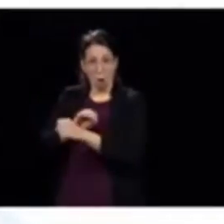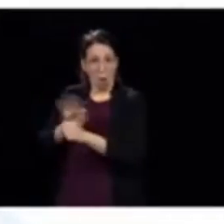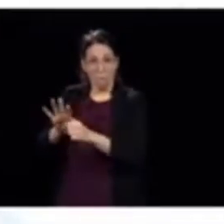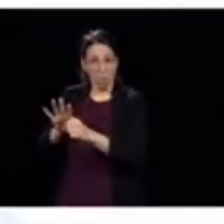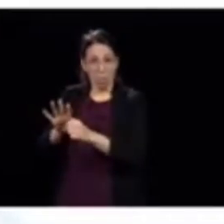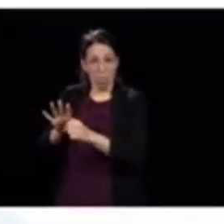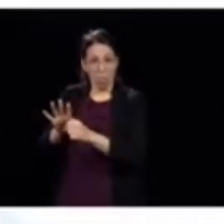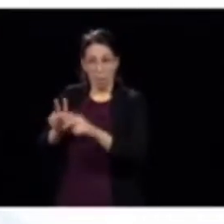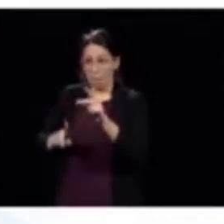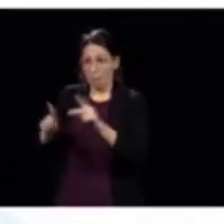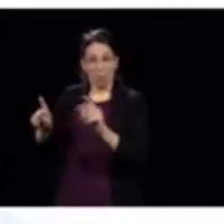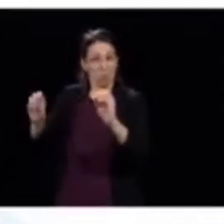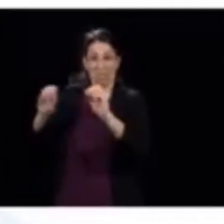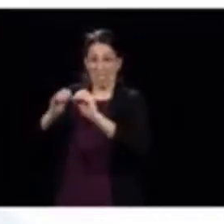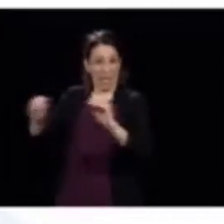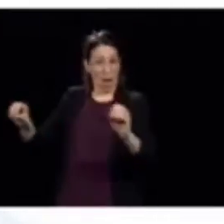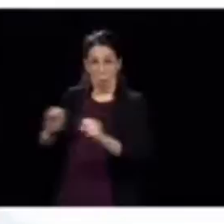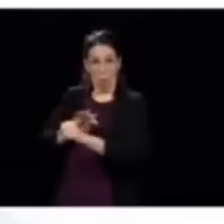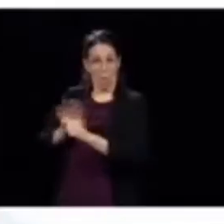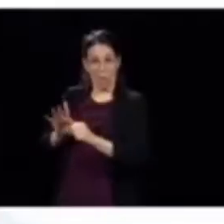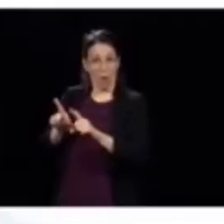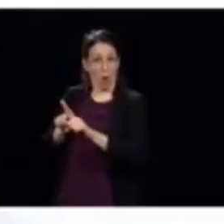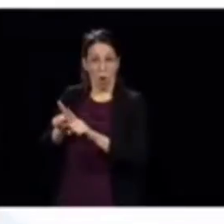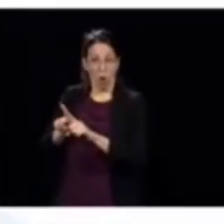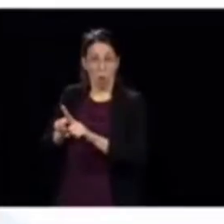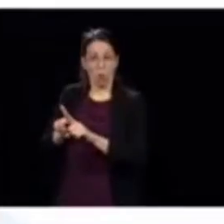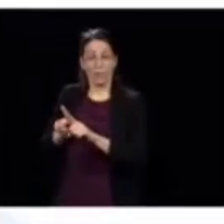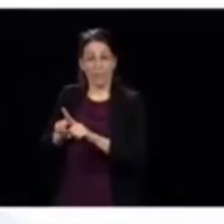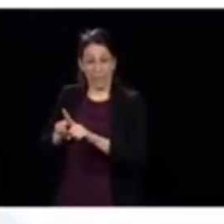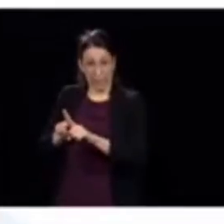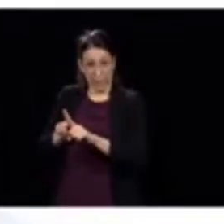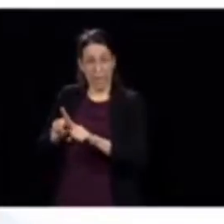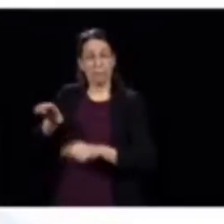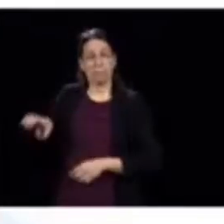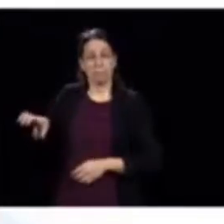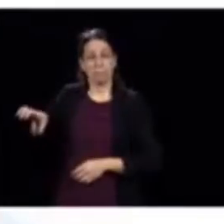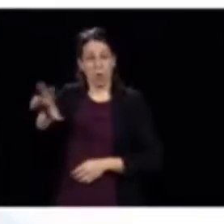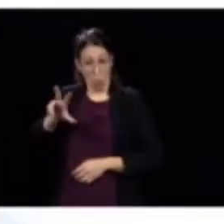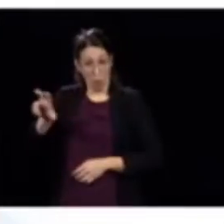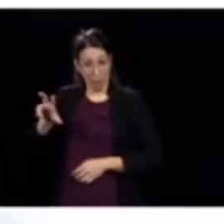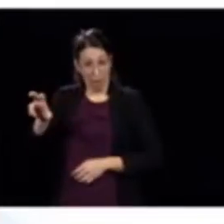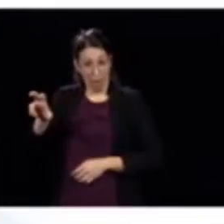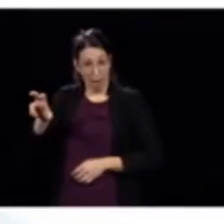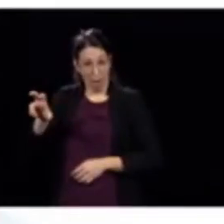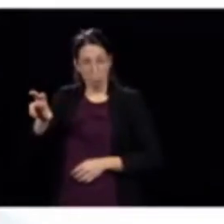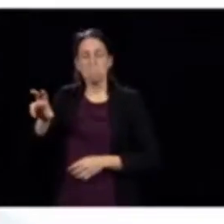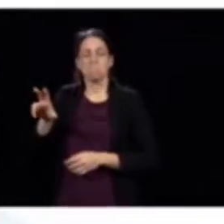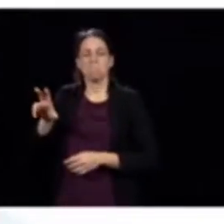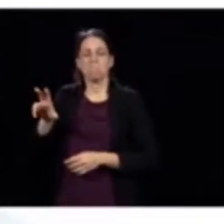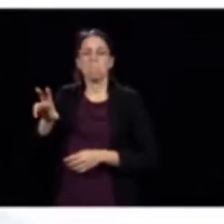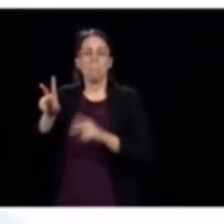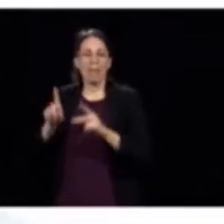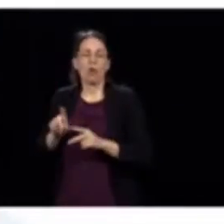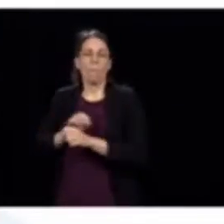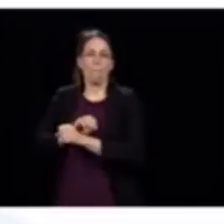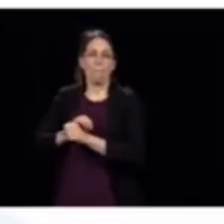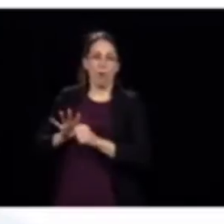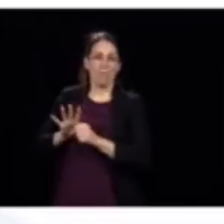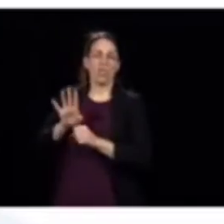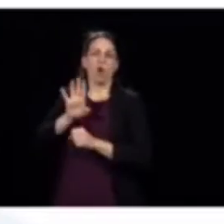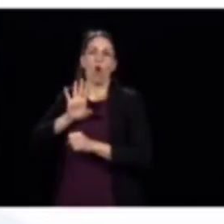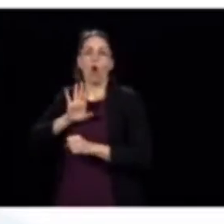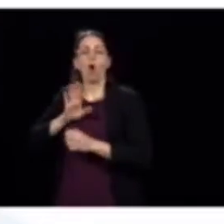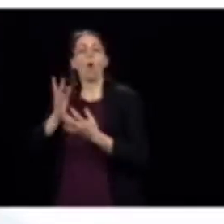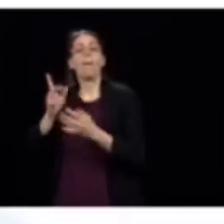2600, il n'y a aucun cas. Dans les 300 où il y a un cas ou plus de COVID,